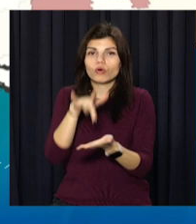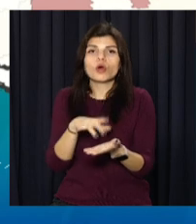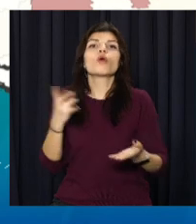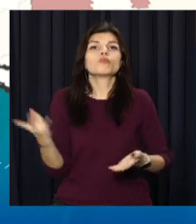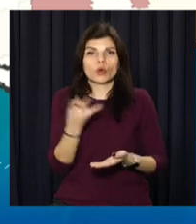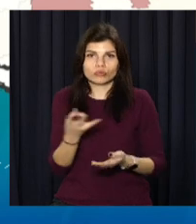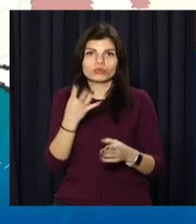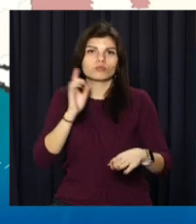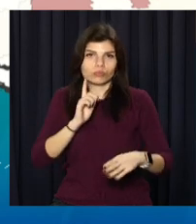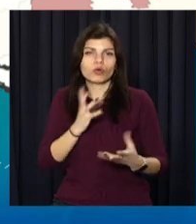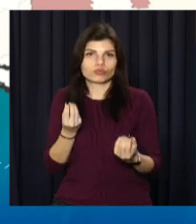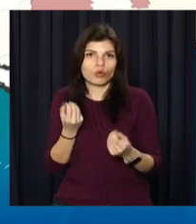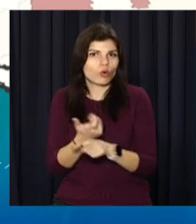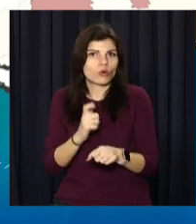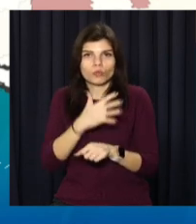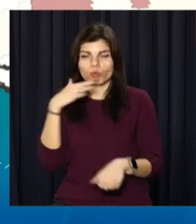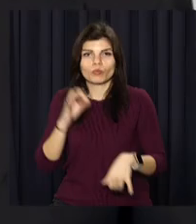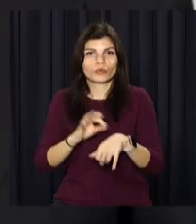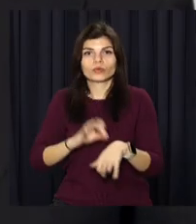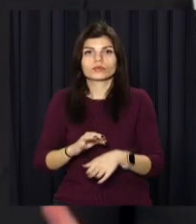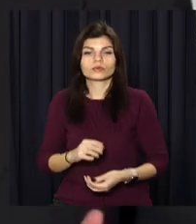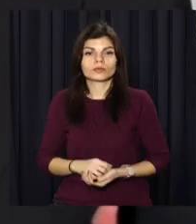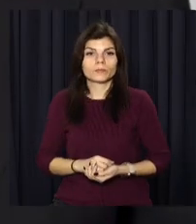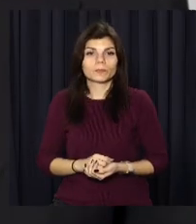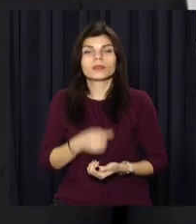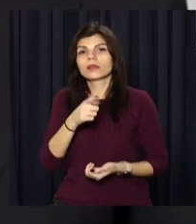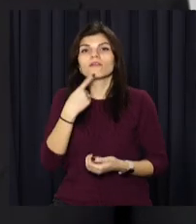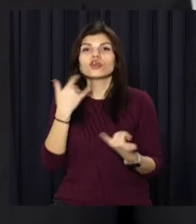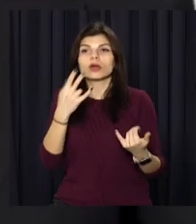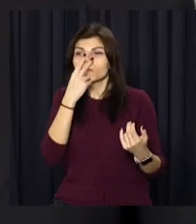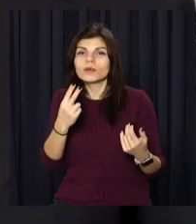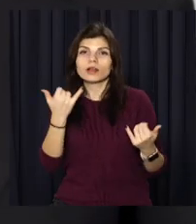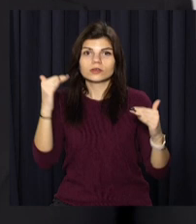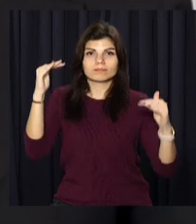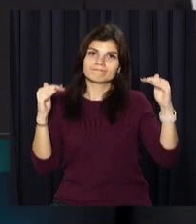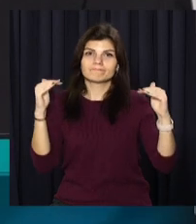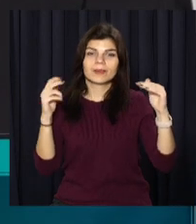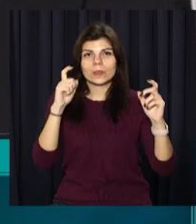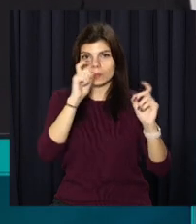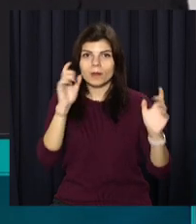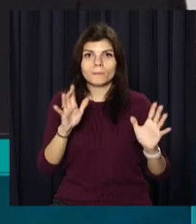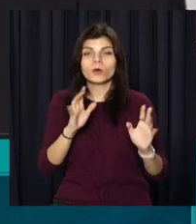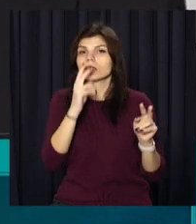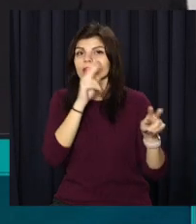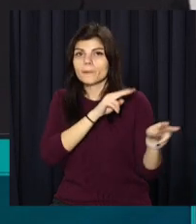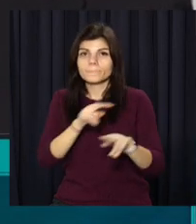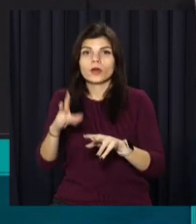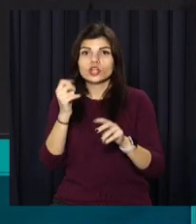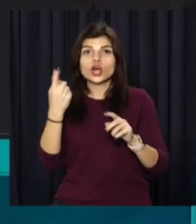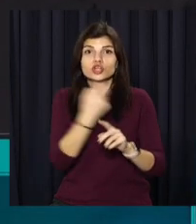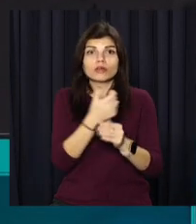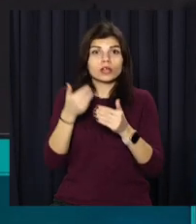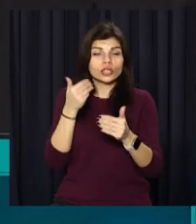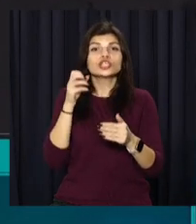кількості нових недужих. Ознаки стабілізації епідемічного процесу спостерігаються на тиждень